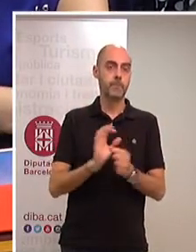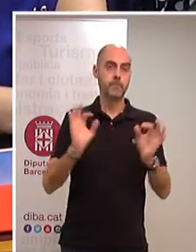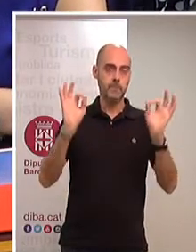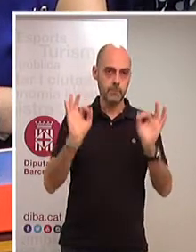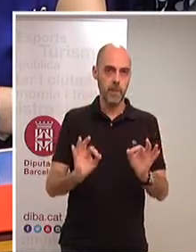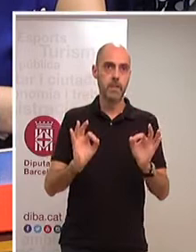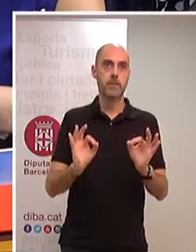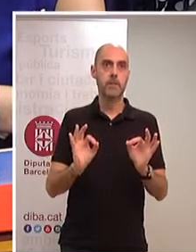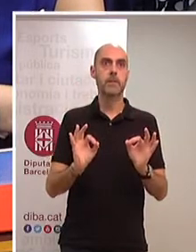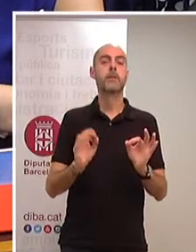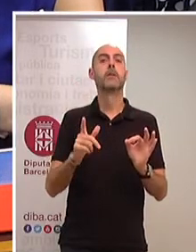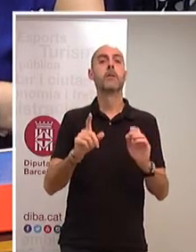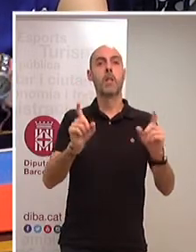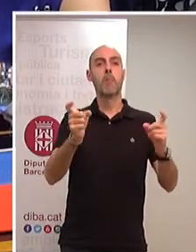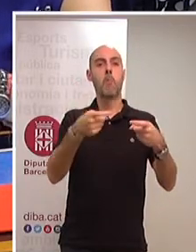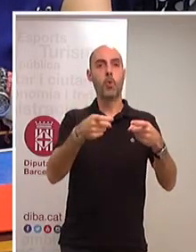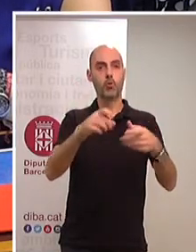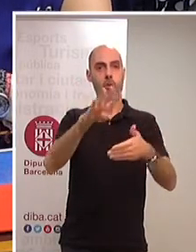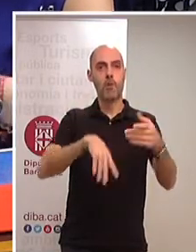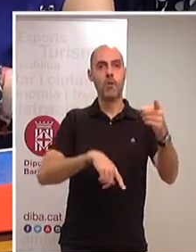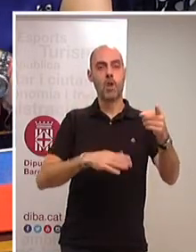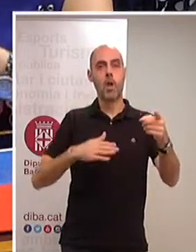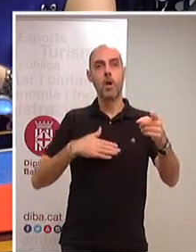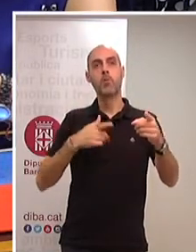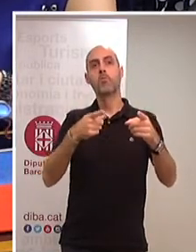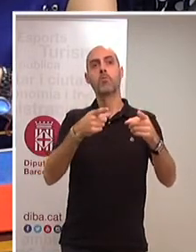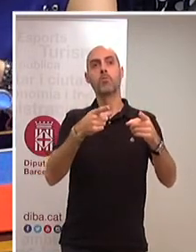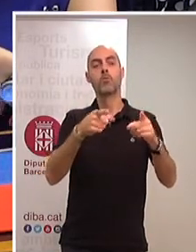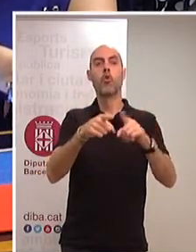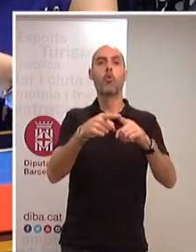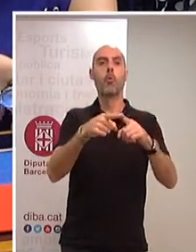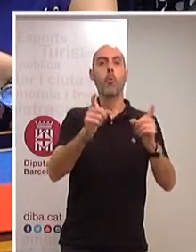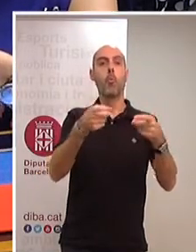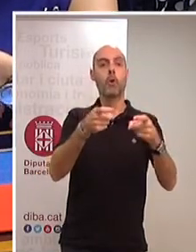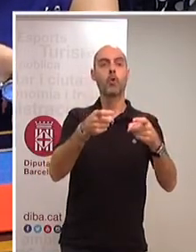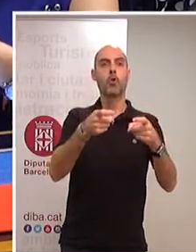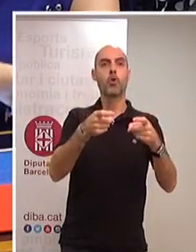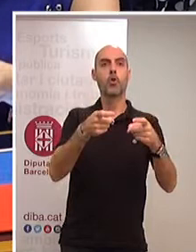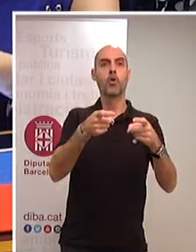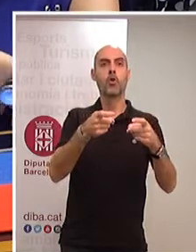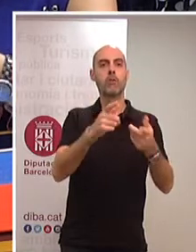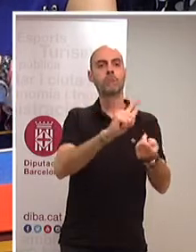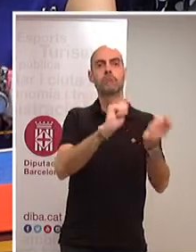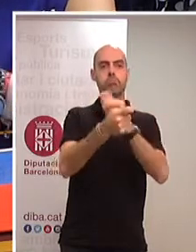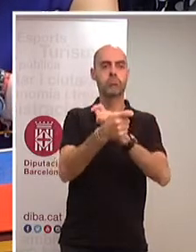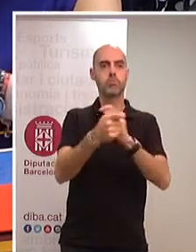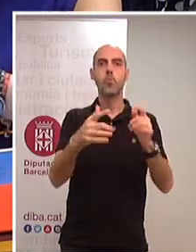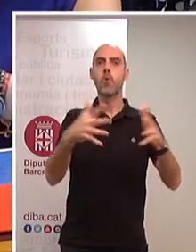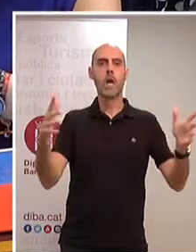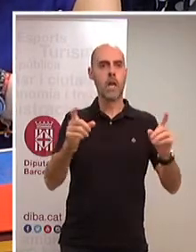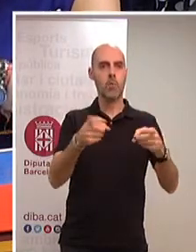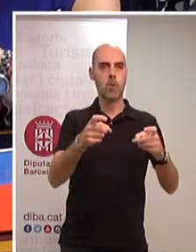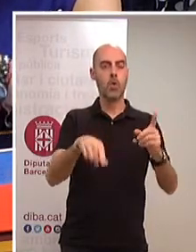des del Pol de Barcelona, també es pugui compartir en un gran pols, no només per al país, que ho serà segur, sinó